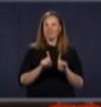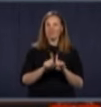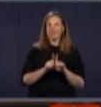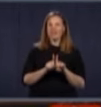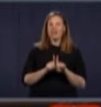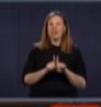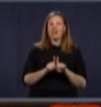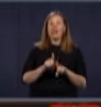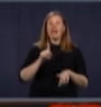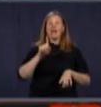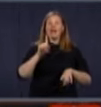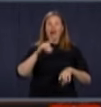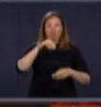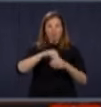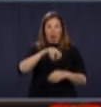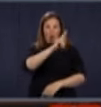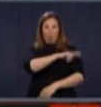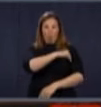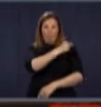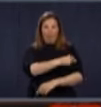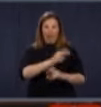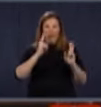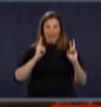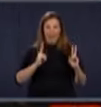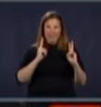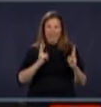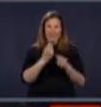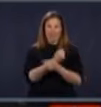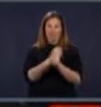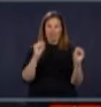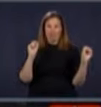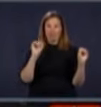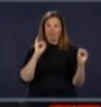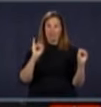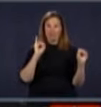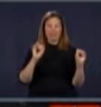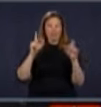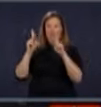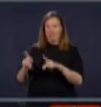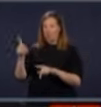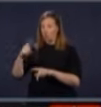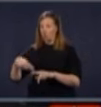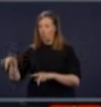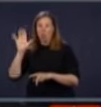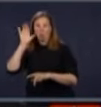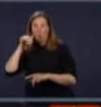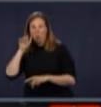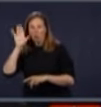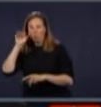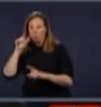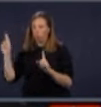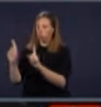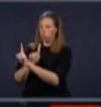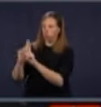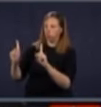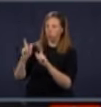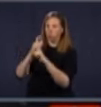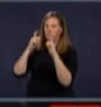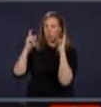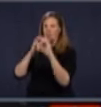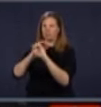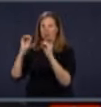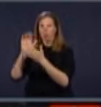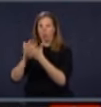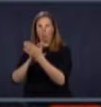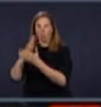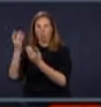capacité dans l'hôpital, les lits d'hospitalisation, parce que si les gens ne respectent pas les consignes, bien là, on va se retrouver avec des gens qui ont besoin d'être